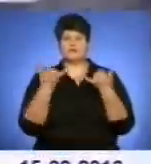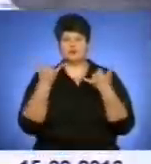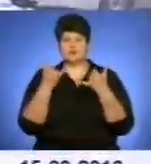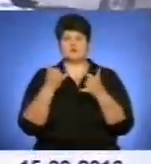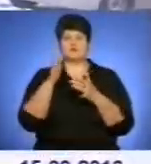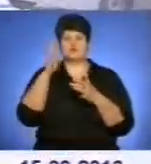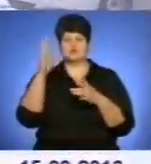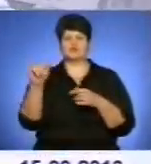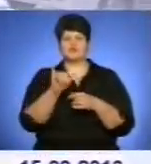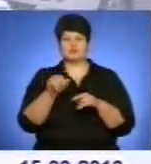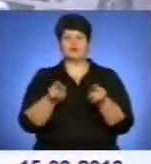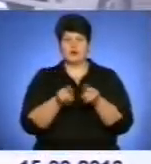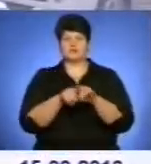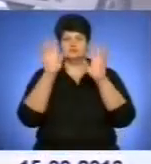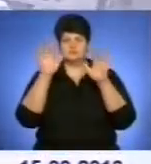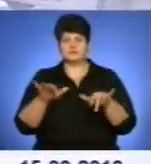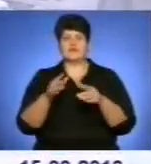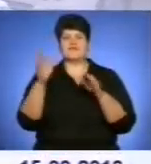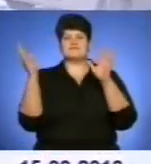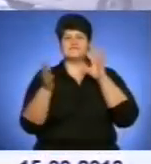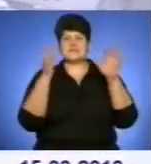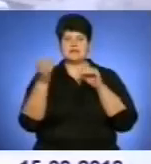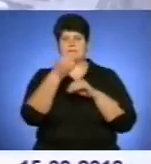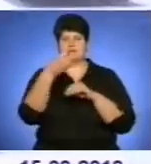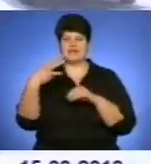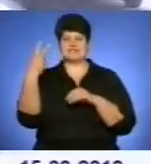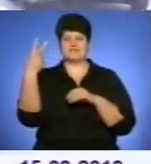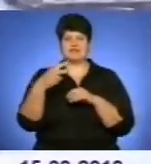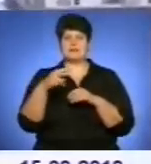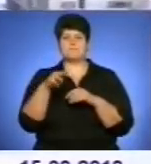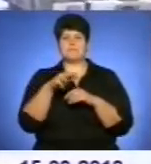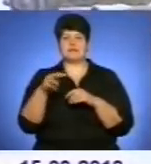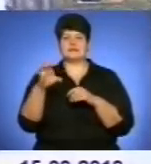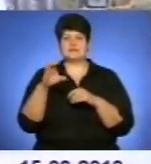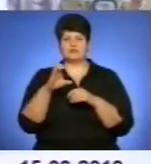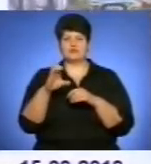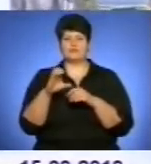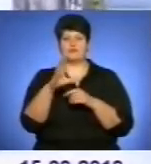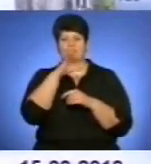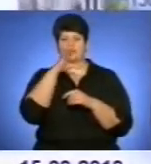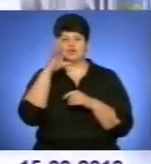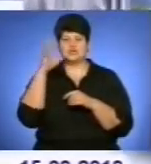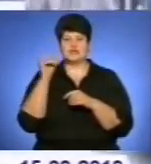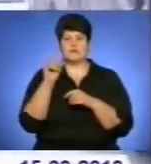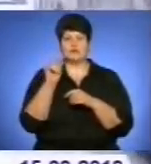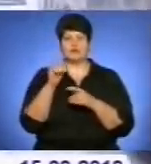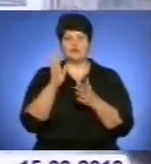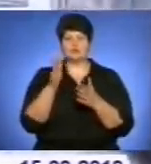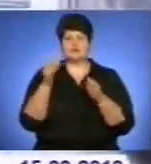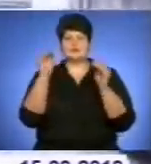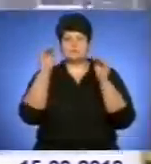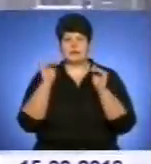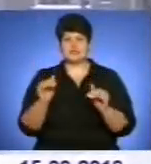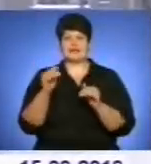дворах. Також сьогодні у Тернополі сталося дві дорожньо-транспортні пригоди. Одна в районі шостного магазину, інша на мережах Обленерго.